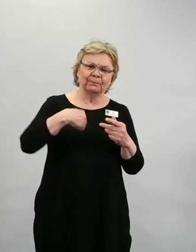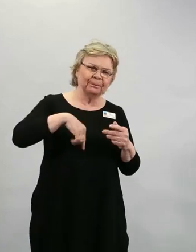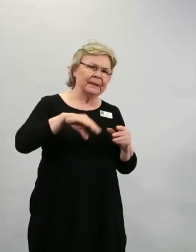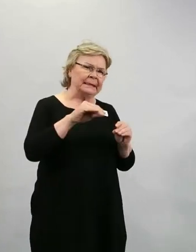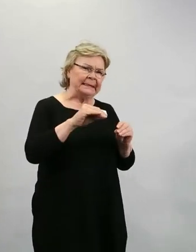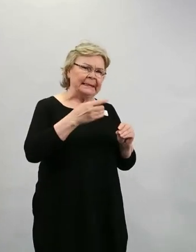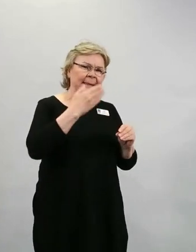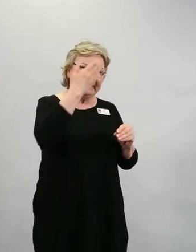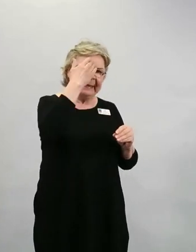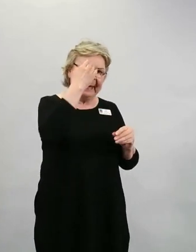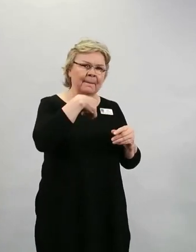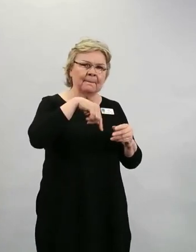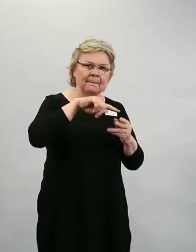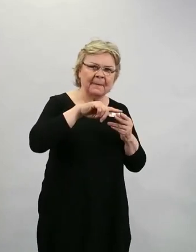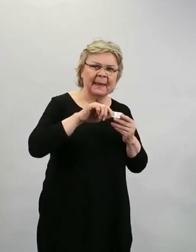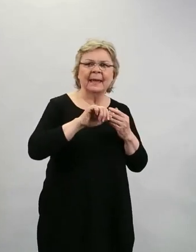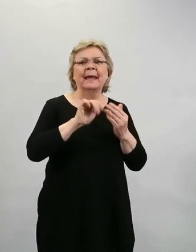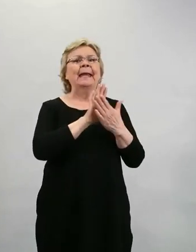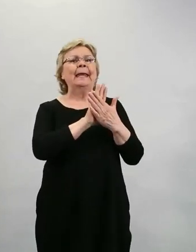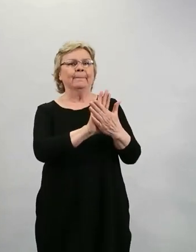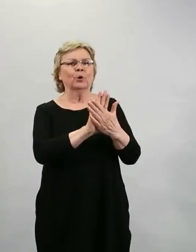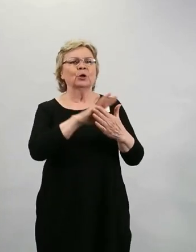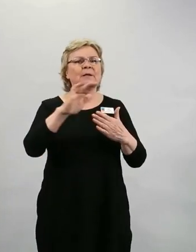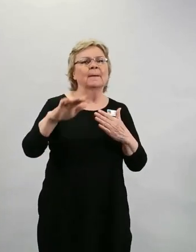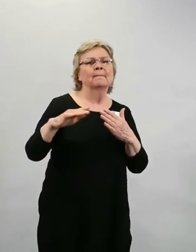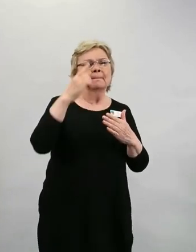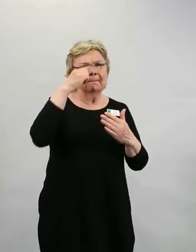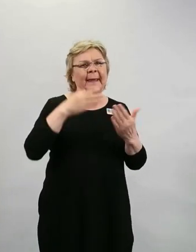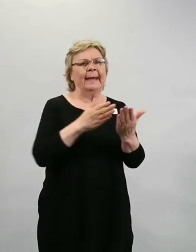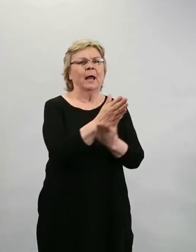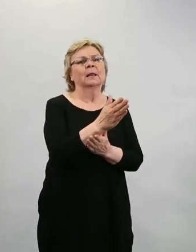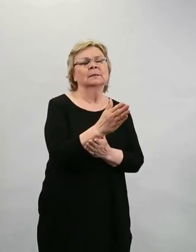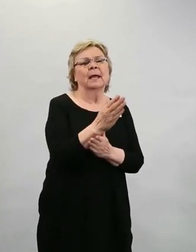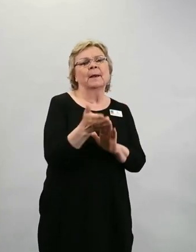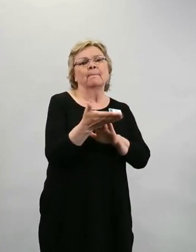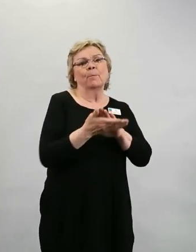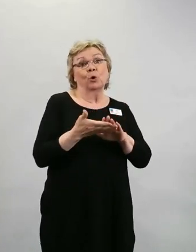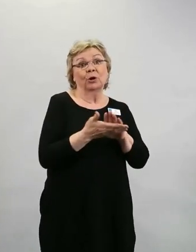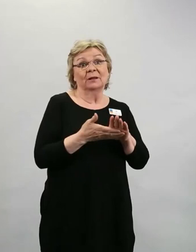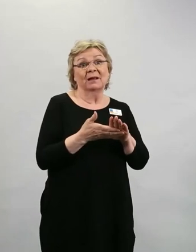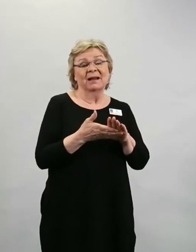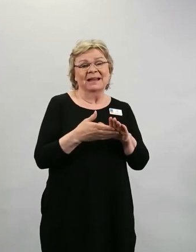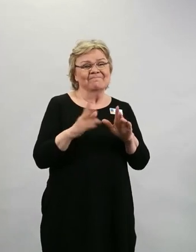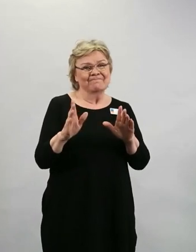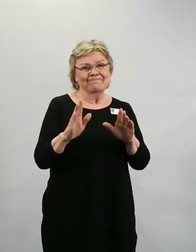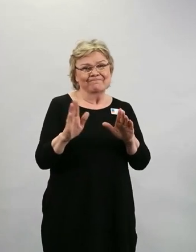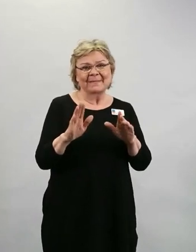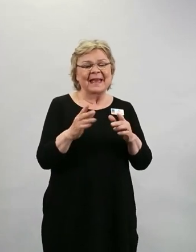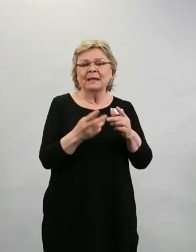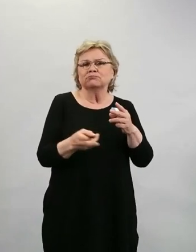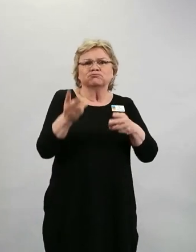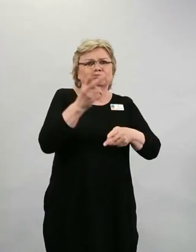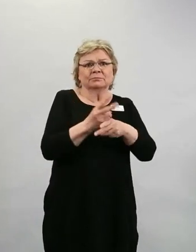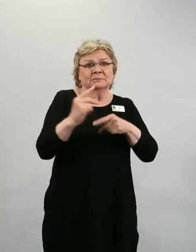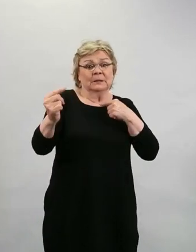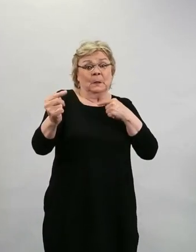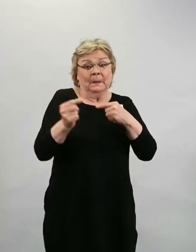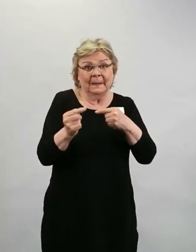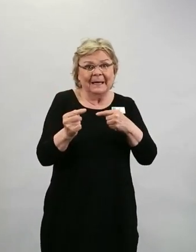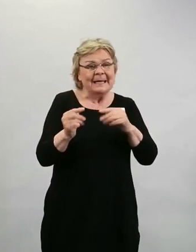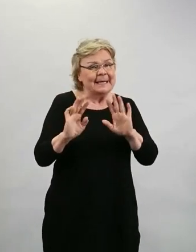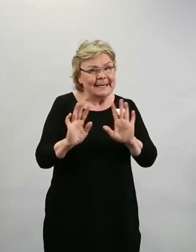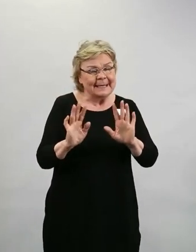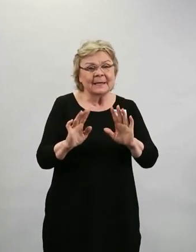periaatteiden pohjalta, on, että hyvin lyhkäiseen väliin ei kannata mennä. Tämä